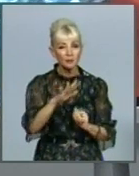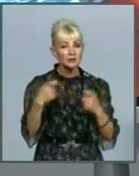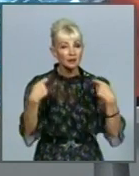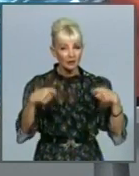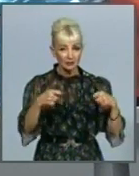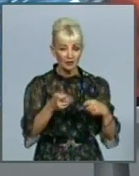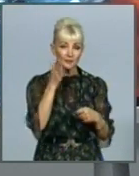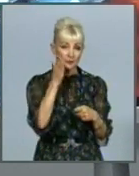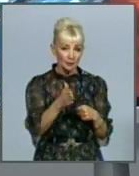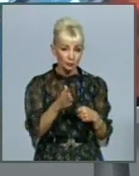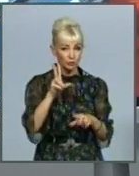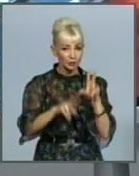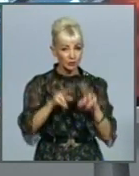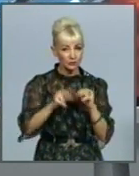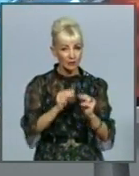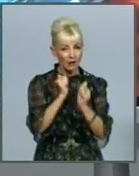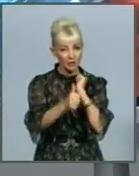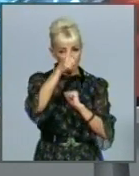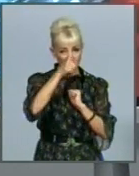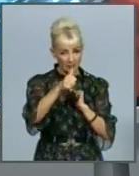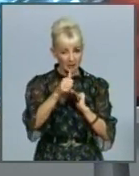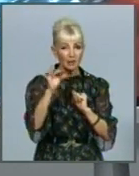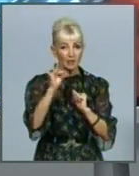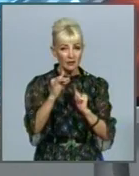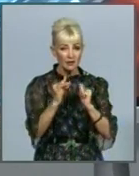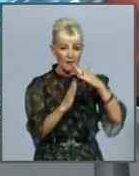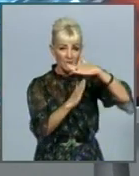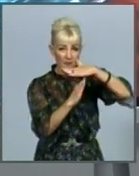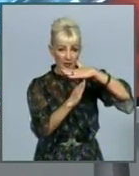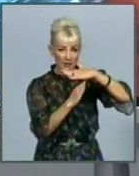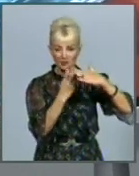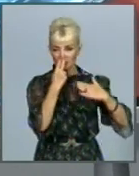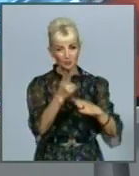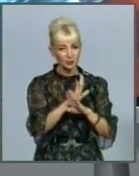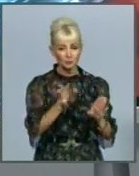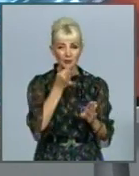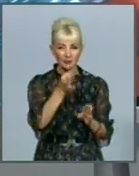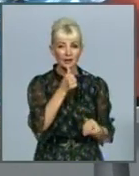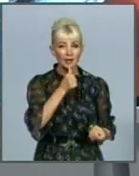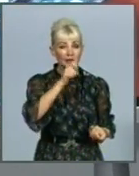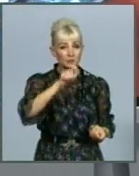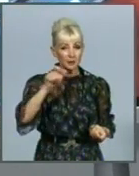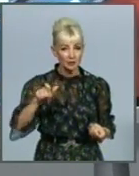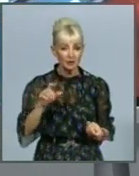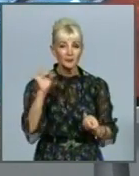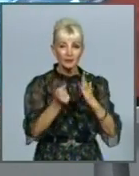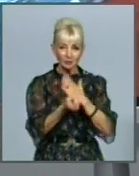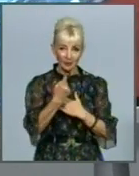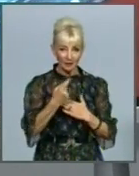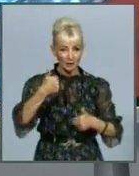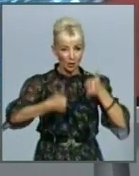Буде розраховуватися вона кожного місяця і верхньої відмітки не передбачено, пояснюють експерти. І з'являться